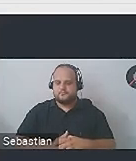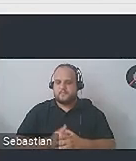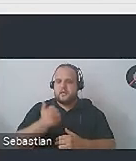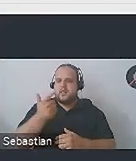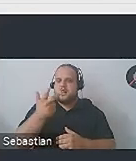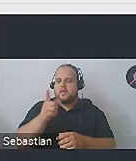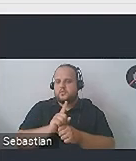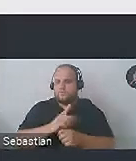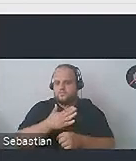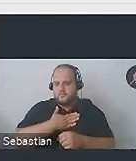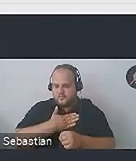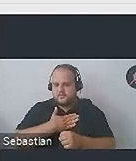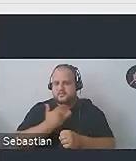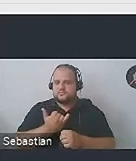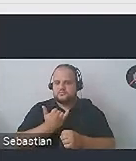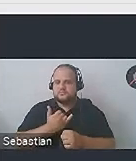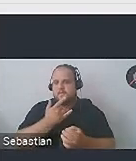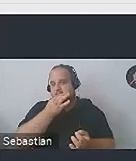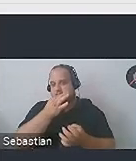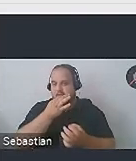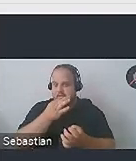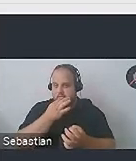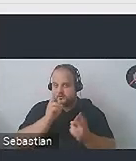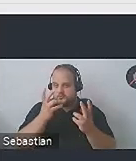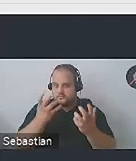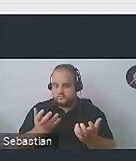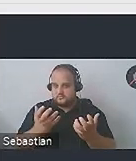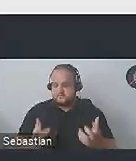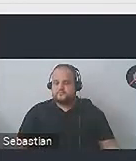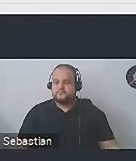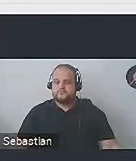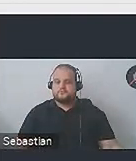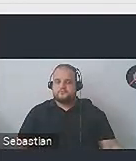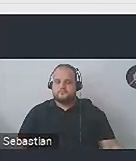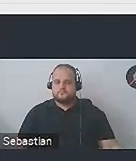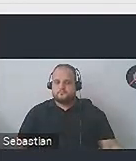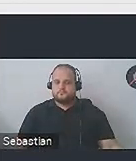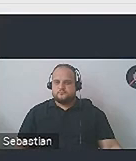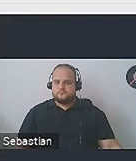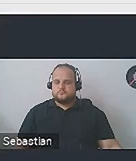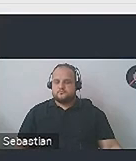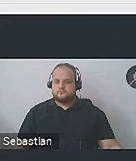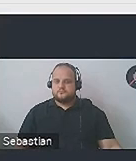dosłownie na pytania, tak mi się wydaje. Dziękuję.